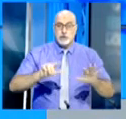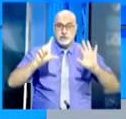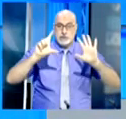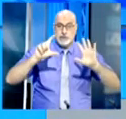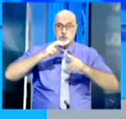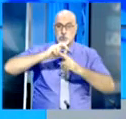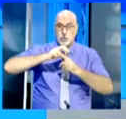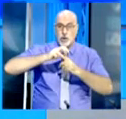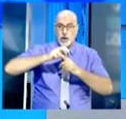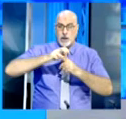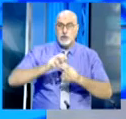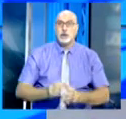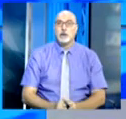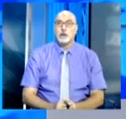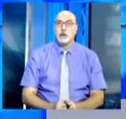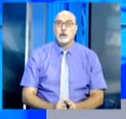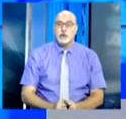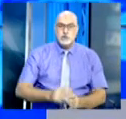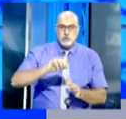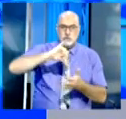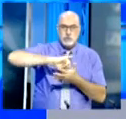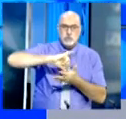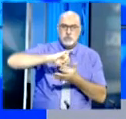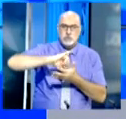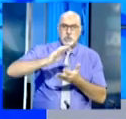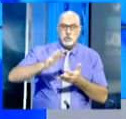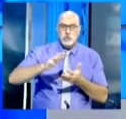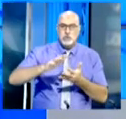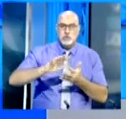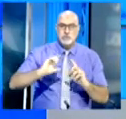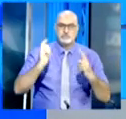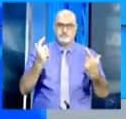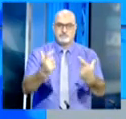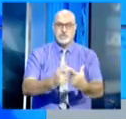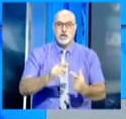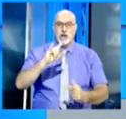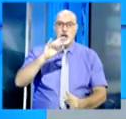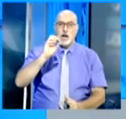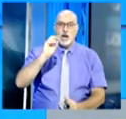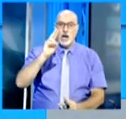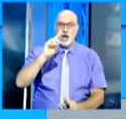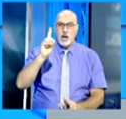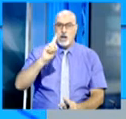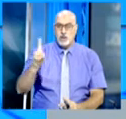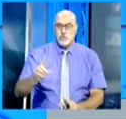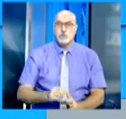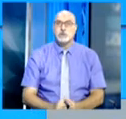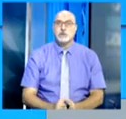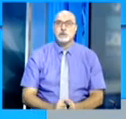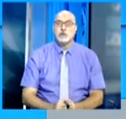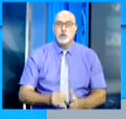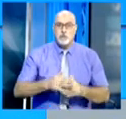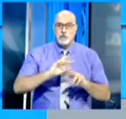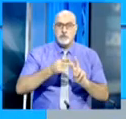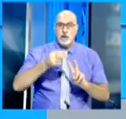على سلم ريشتر تركز بشكل أساسي حول محيط إقليم الحوز جنوب غربي مراكش أين سجلت